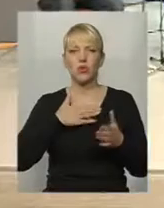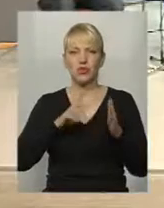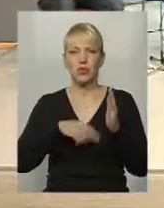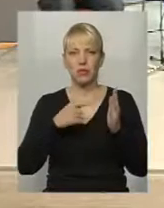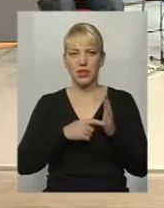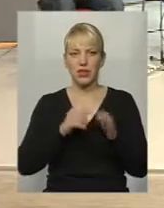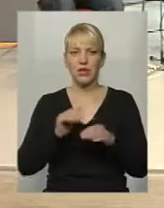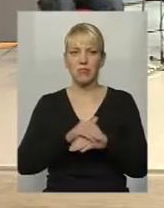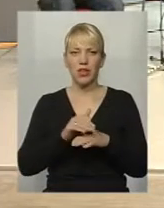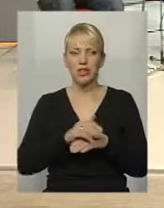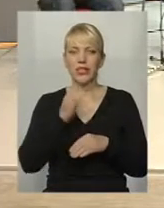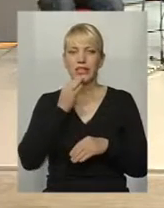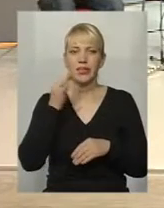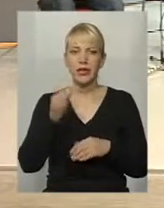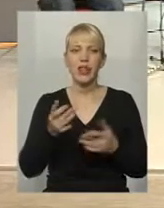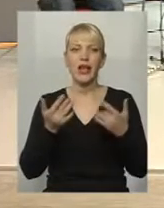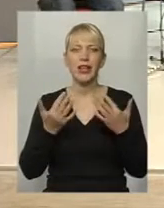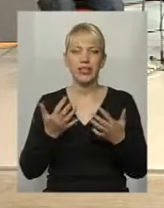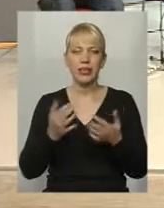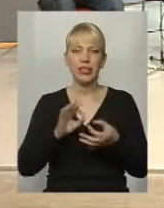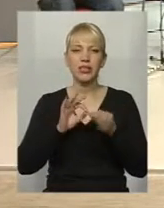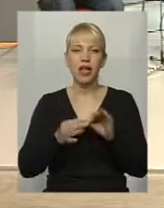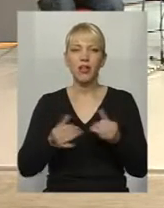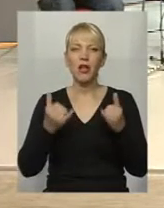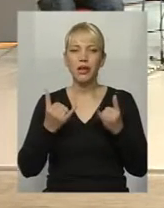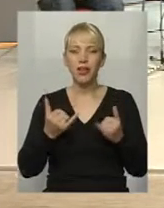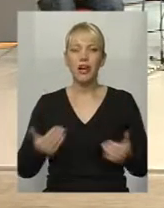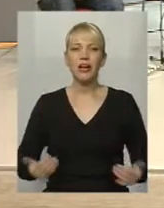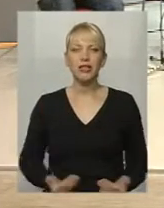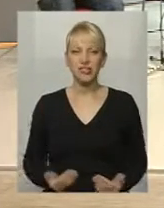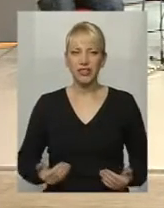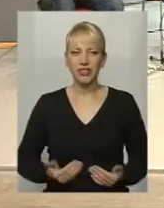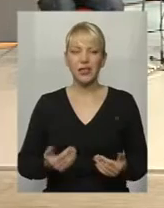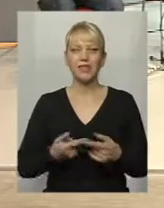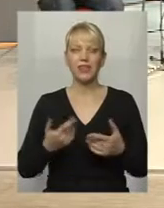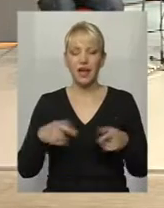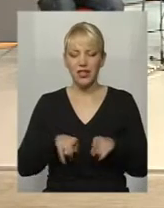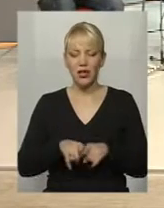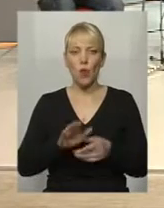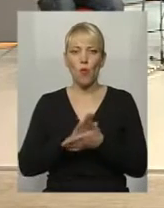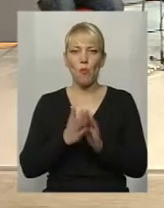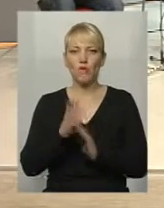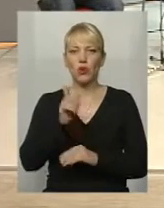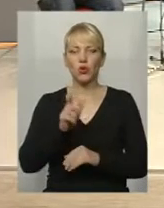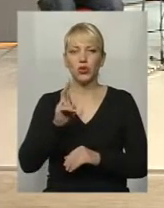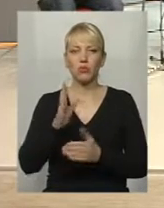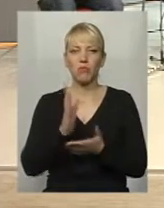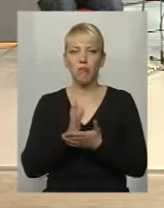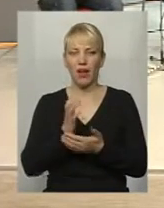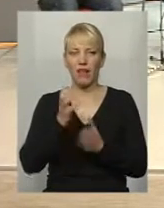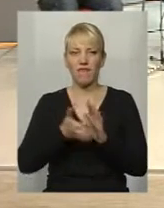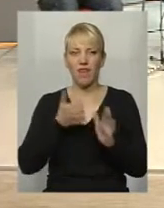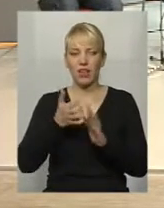наскільки складно нині жити і в так непростих умовах людям, які мають вади зору?